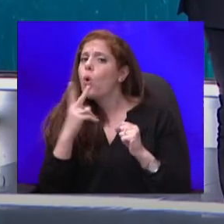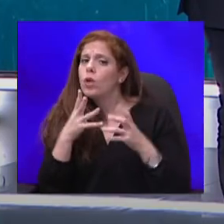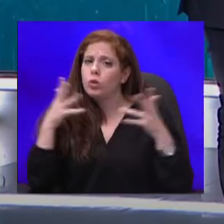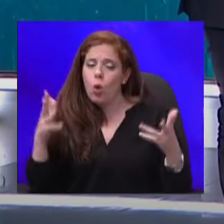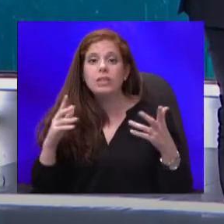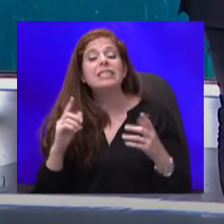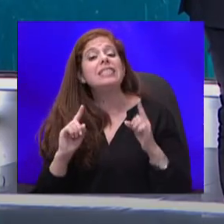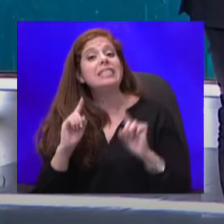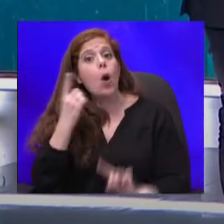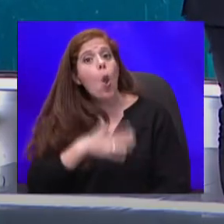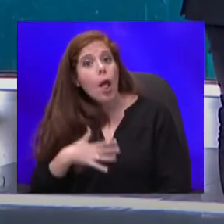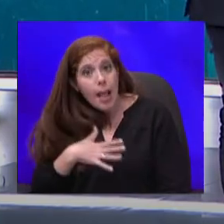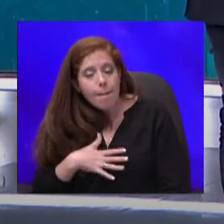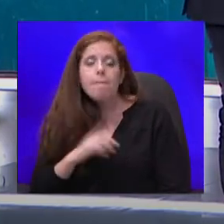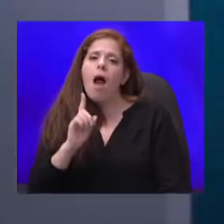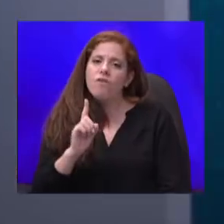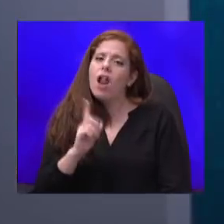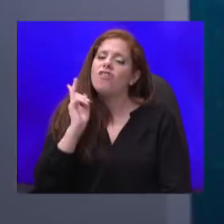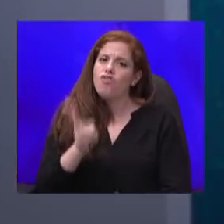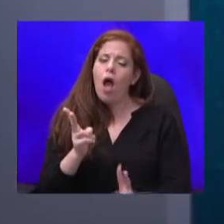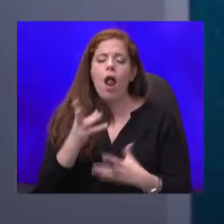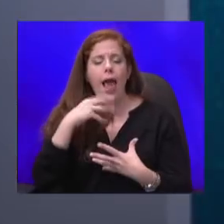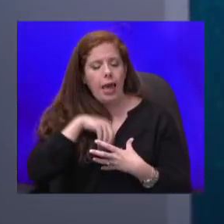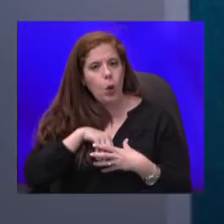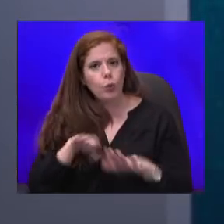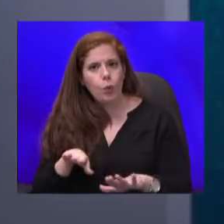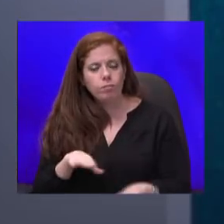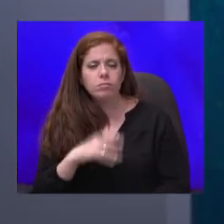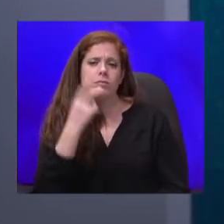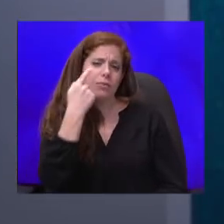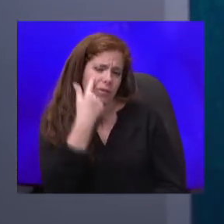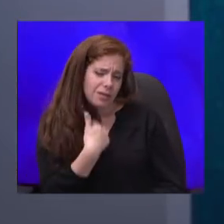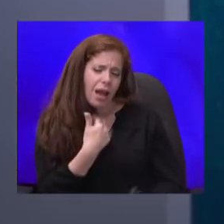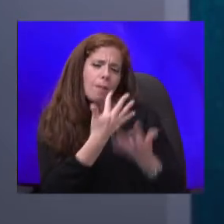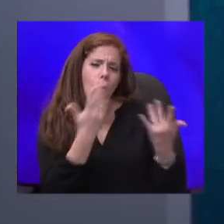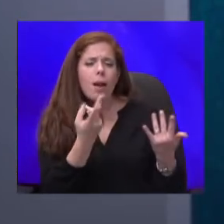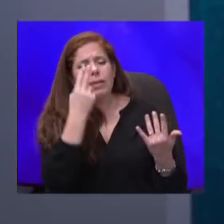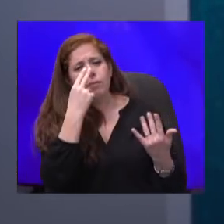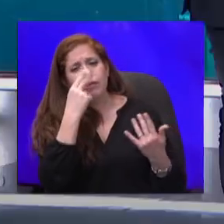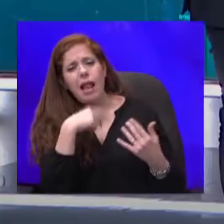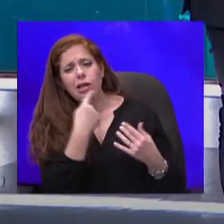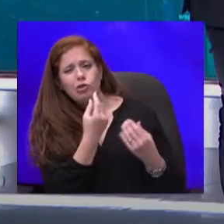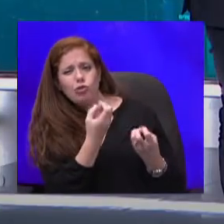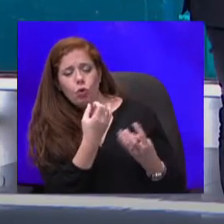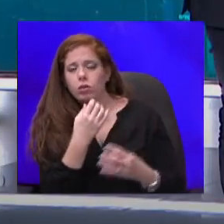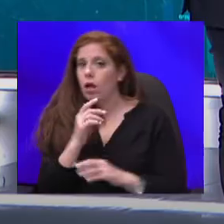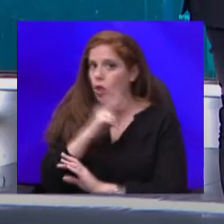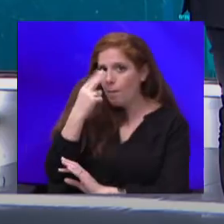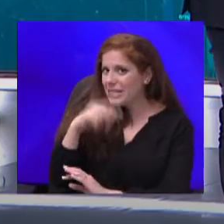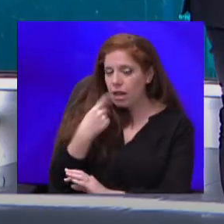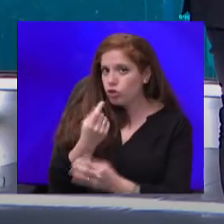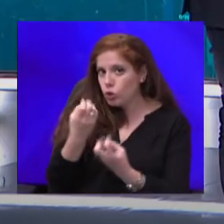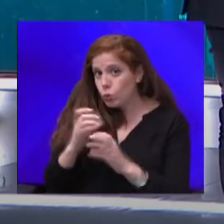אירוע שניתן להכיל אותו. תראה, ברור לי למה אתה מנסה לגמד אותו, אבל בעיניי... אני מנסה לגמד אותו, אני לא יכול להגיד לך דברים שלא